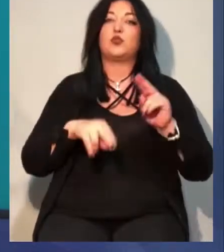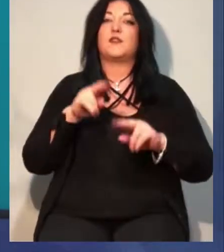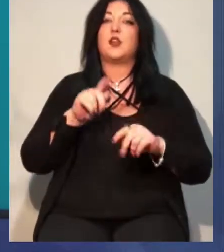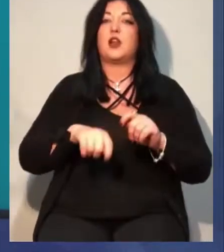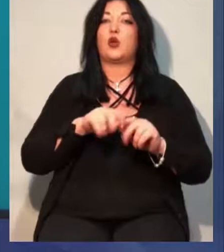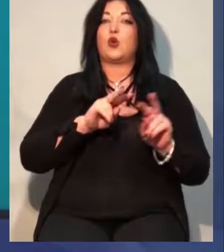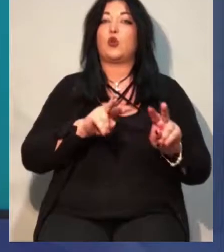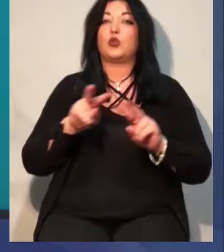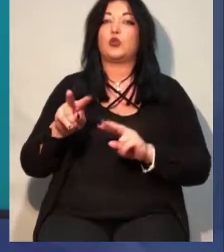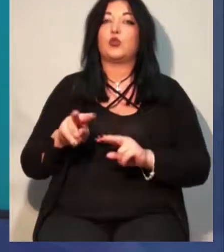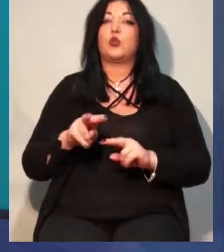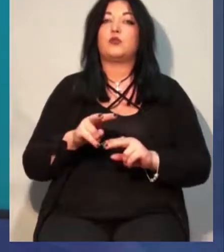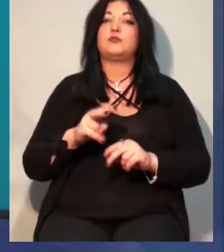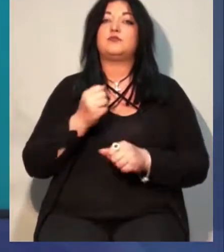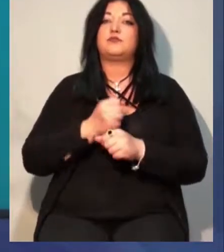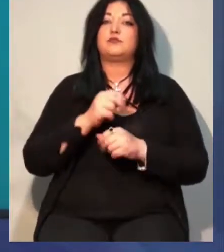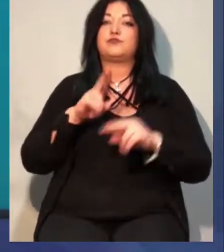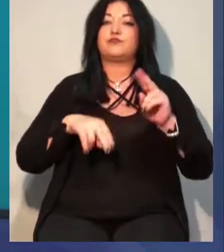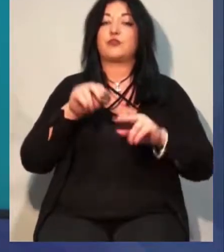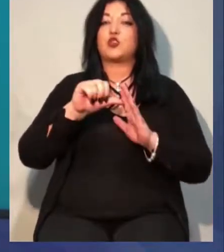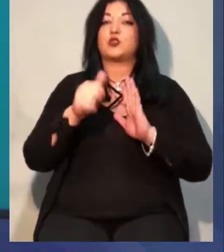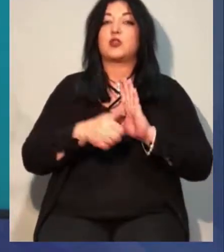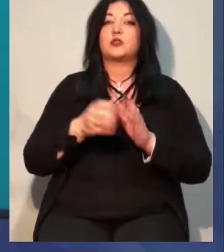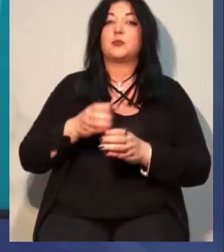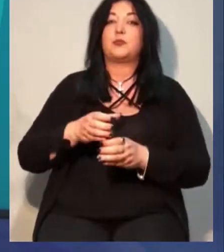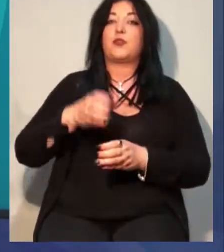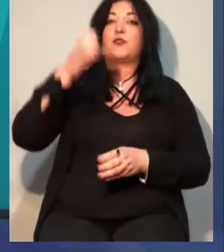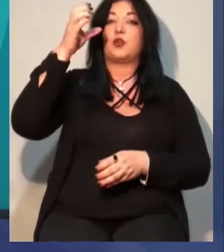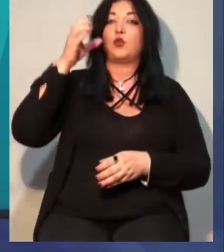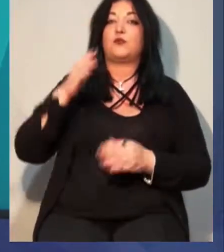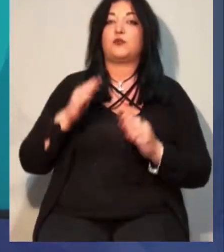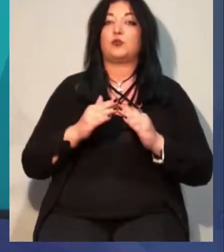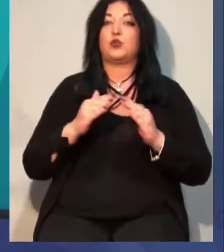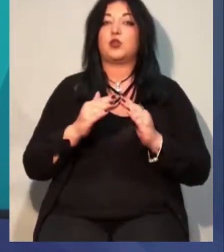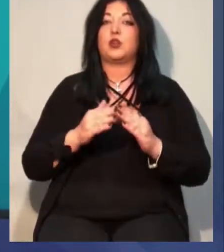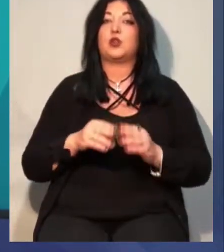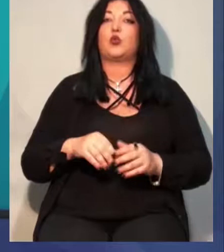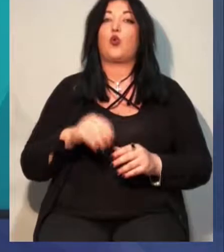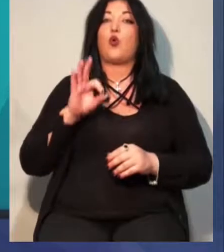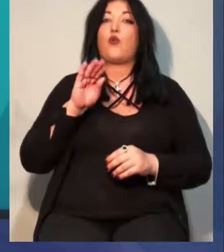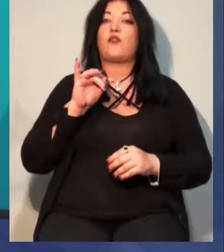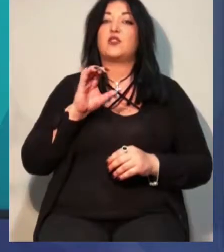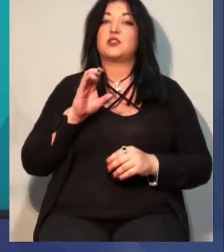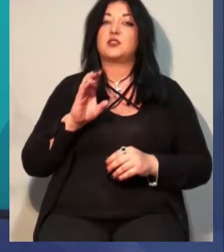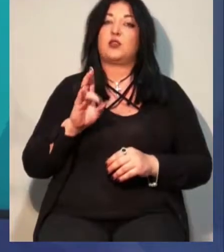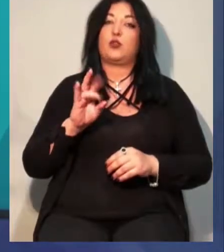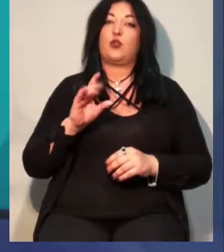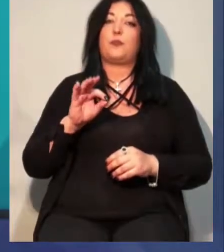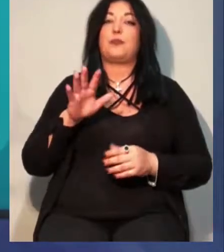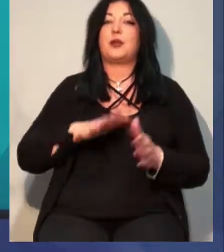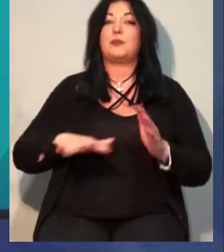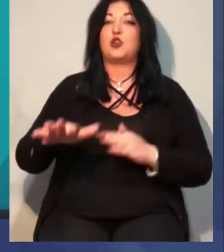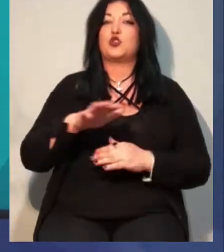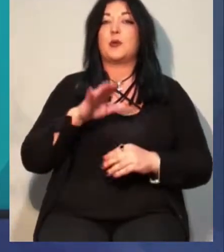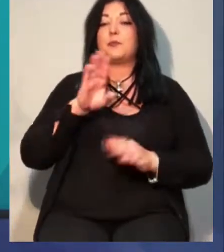на будівництво 16-поверхово-чотирисекційного житлового будинку з торгово-офісними приміщеннями та підземним паркінгом